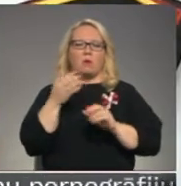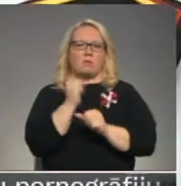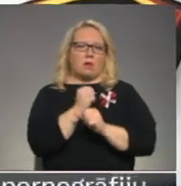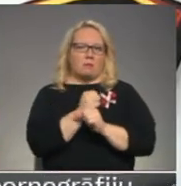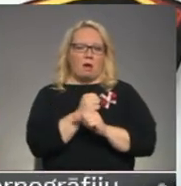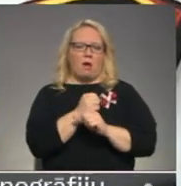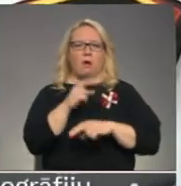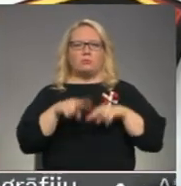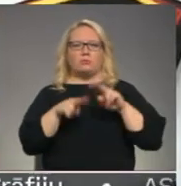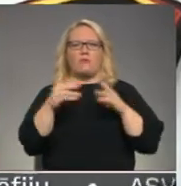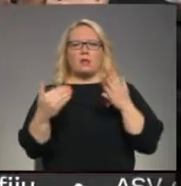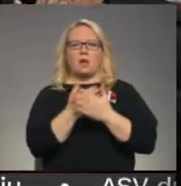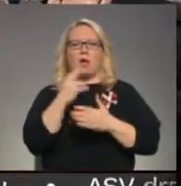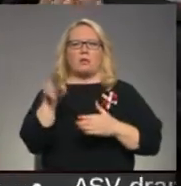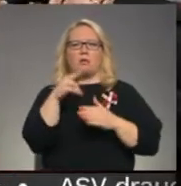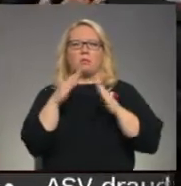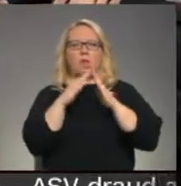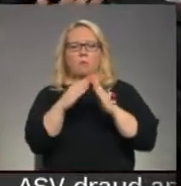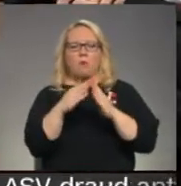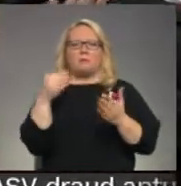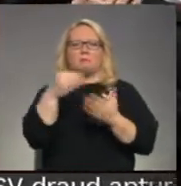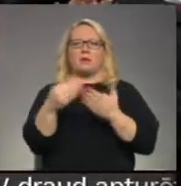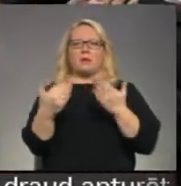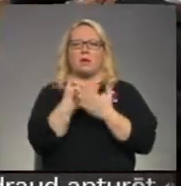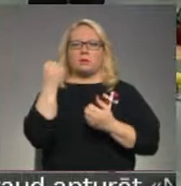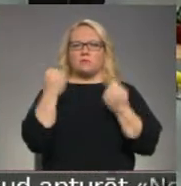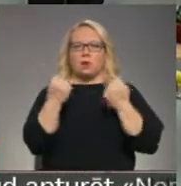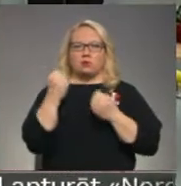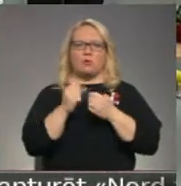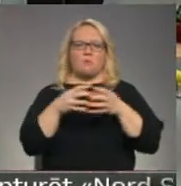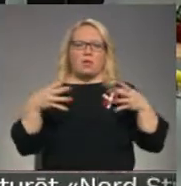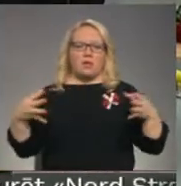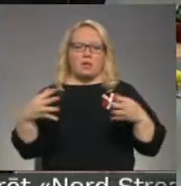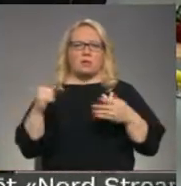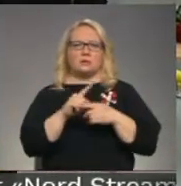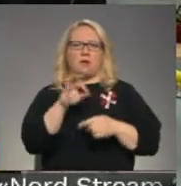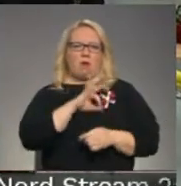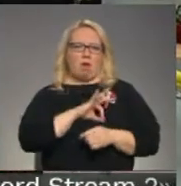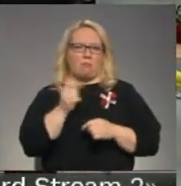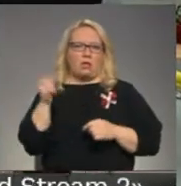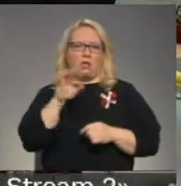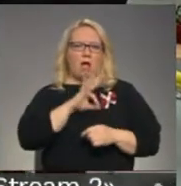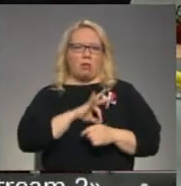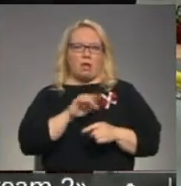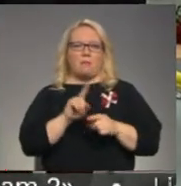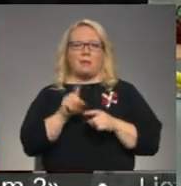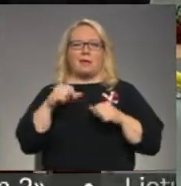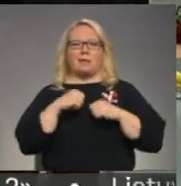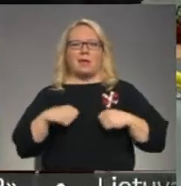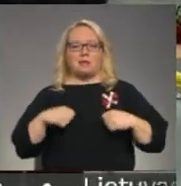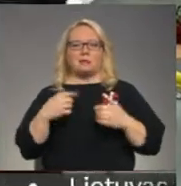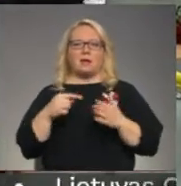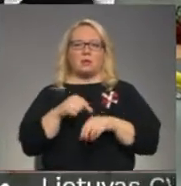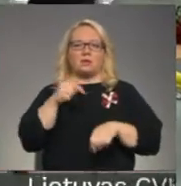darbā. Uzcelti jauni depo iegādātas jaunas automašīnas arī palielināts ugunzēsēju glābēju atalgojums. Bet ar vienu dienestā izjūta arī